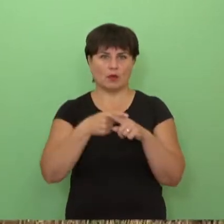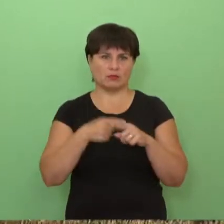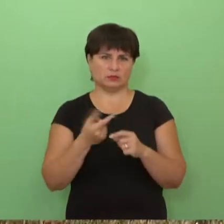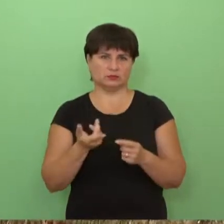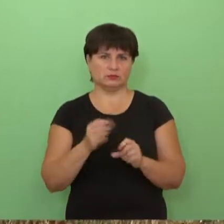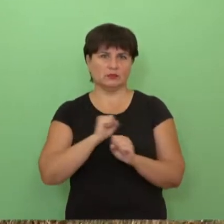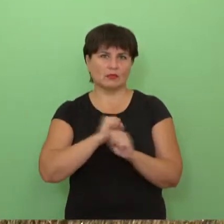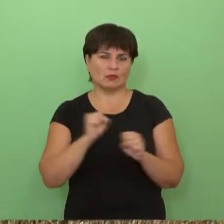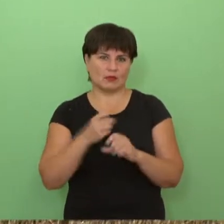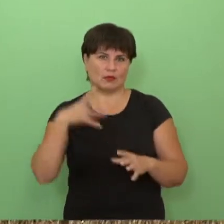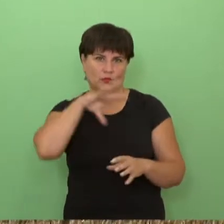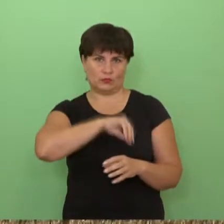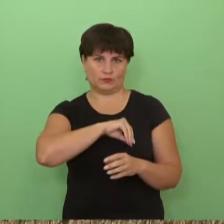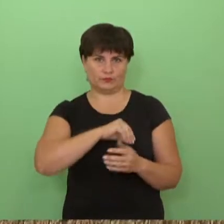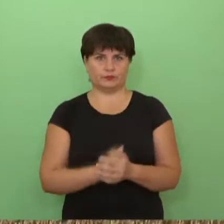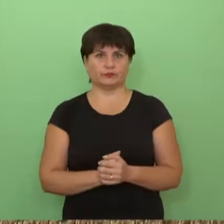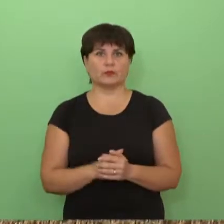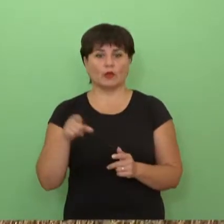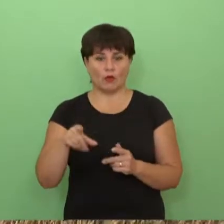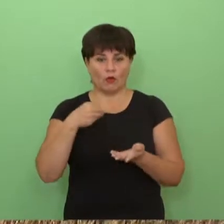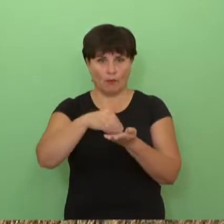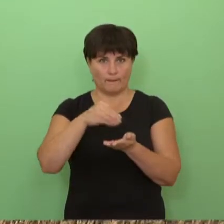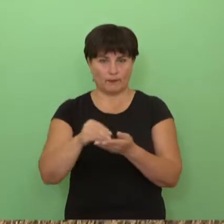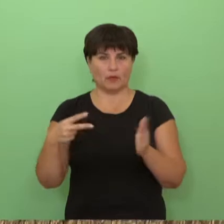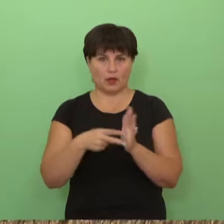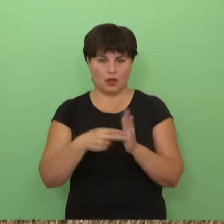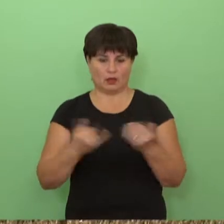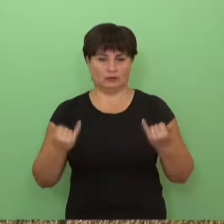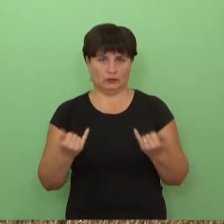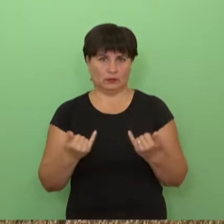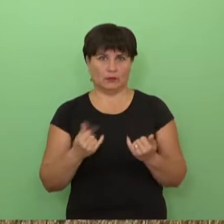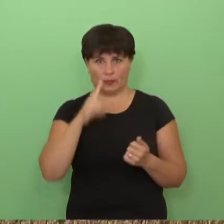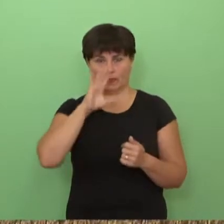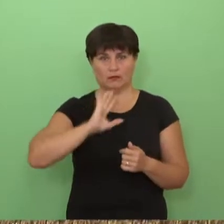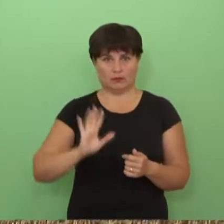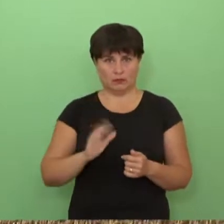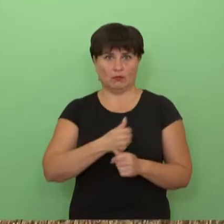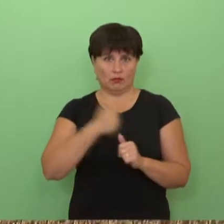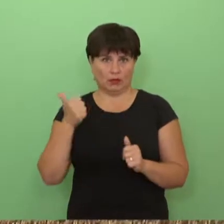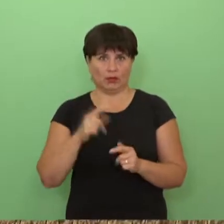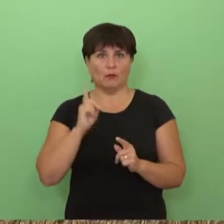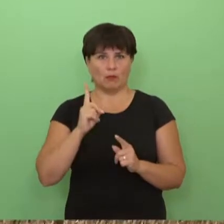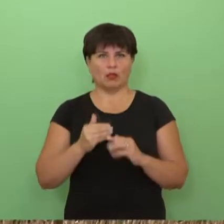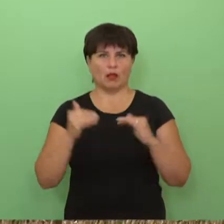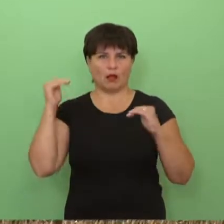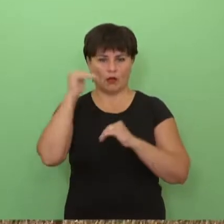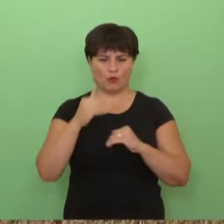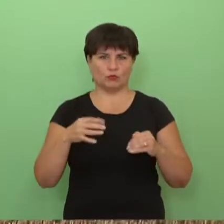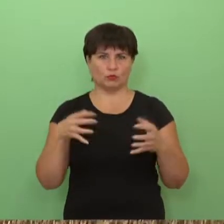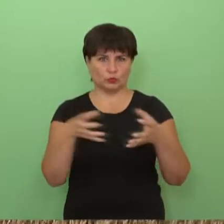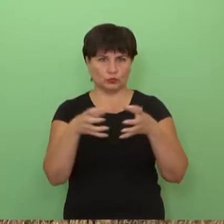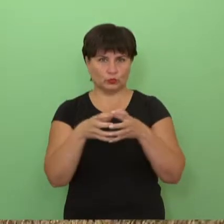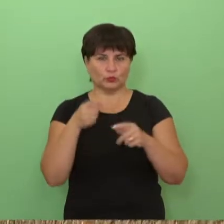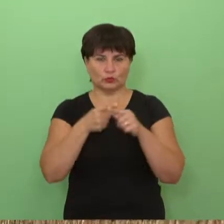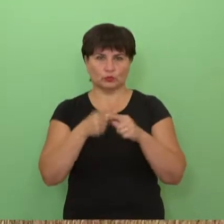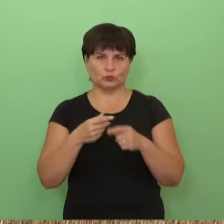Visgi naujojo derliausų pirkimo kainos šiuo metu palyginti geros. Tačiau aukščiausios klasės grūdų nebus daug, o naujosi jos